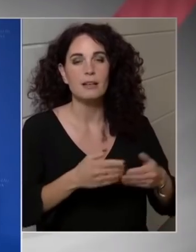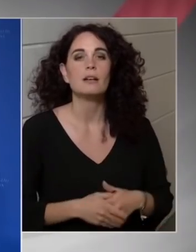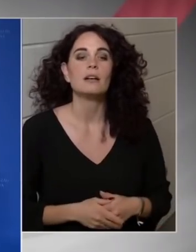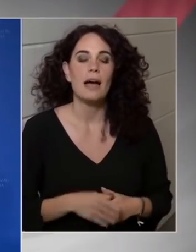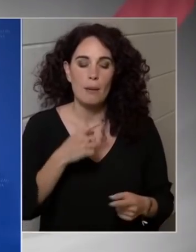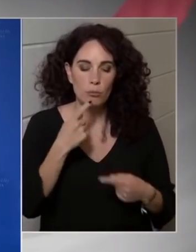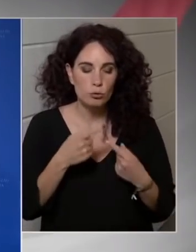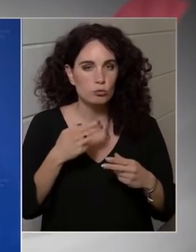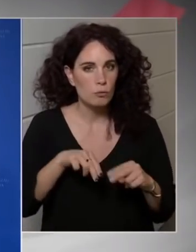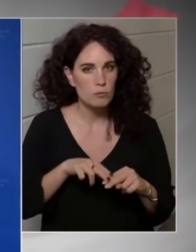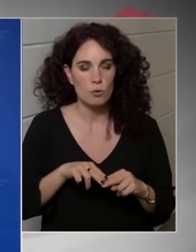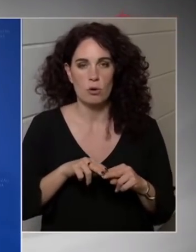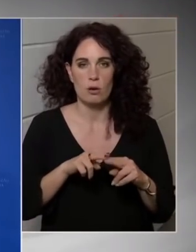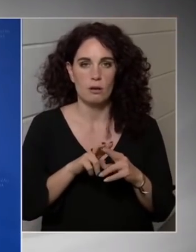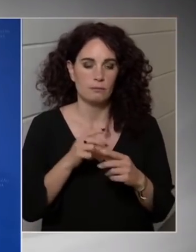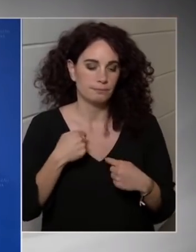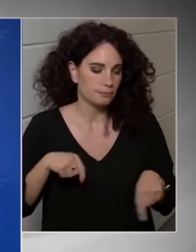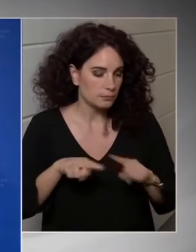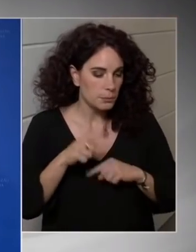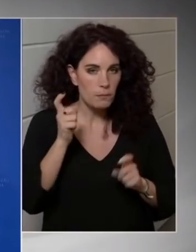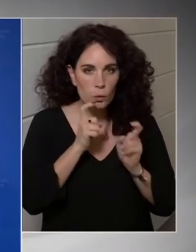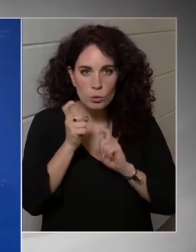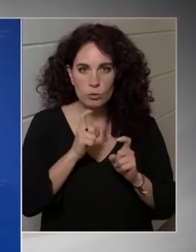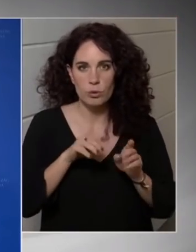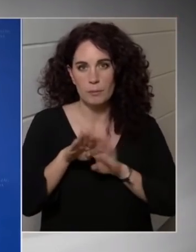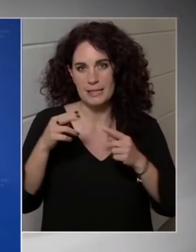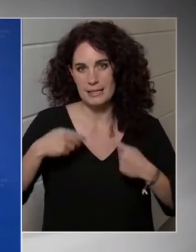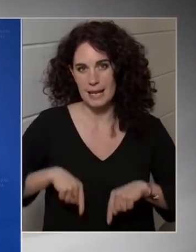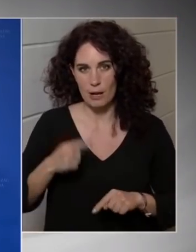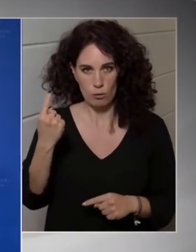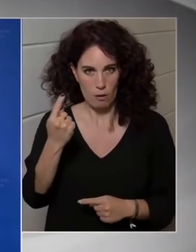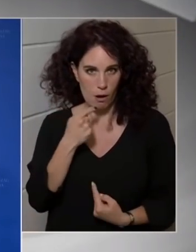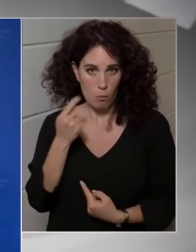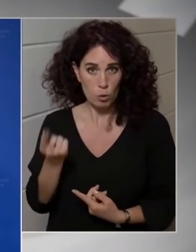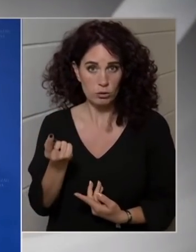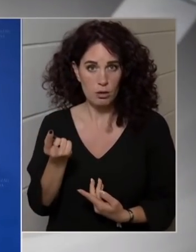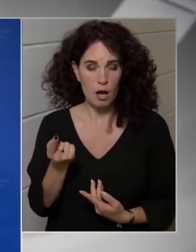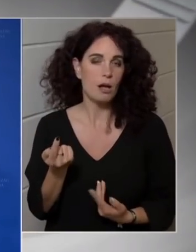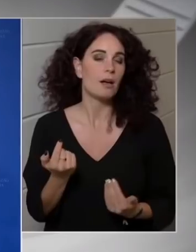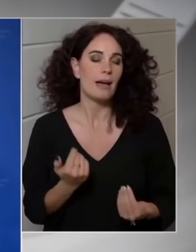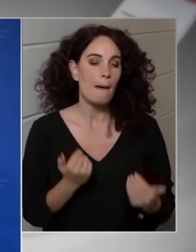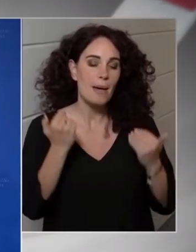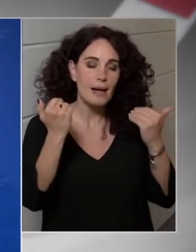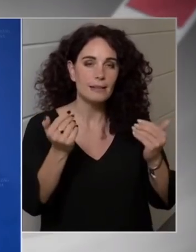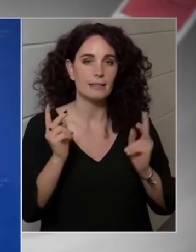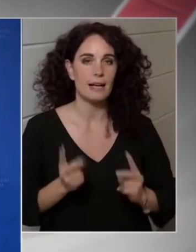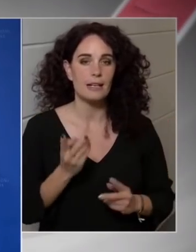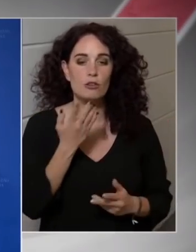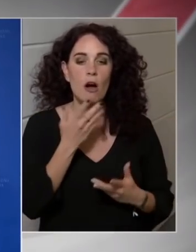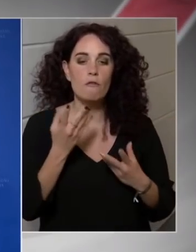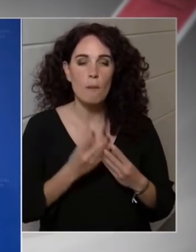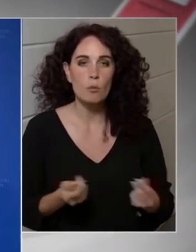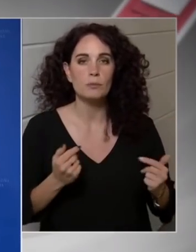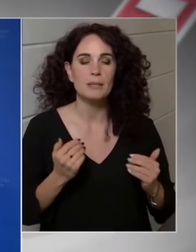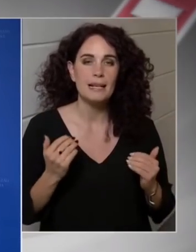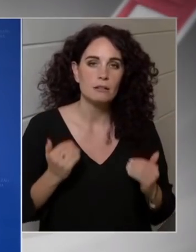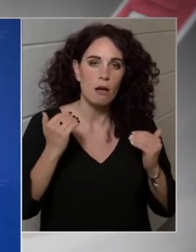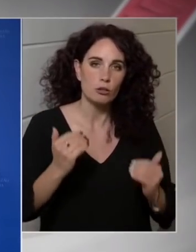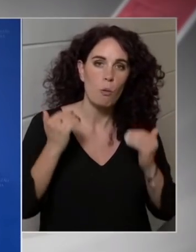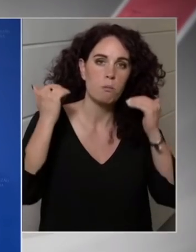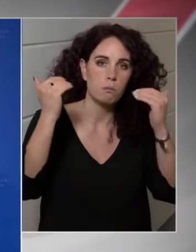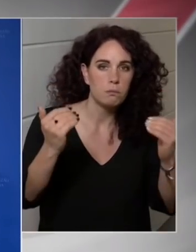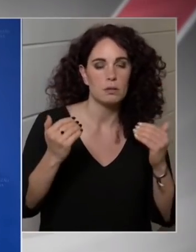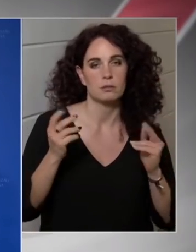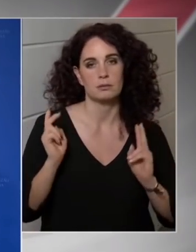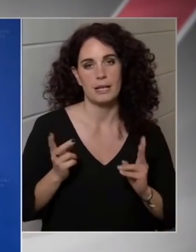választási kampányban is, hogy mi is úgy gondoljuk, maga a miniszterelnök mondta, hogy emelni kell, és ha van rá mód, akkor minél nagyobb lépésekben kell ezt